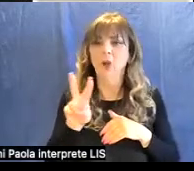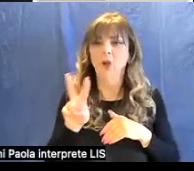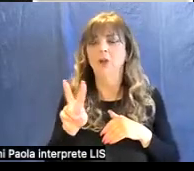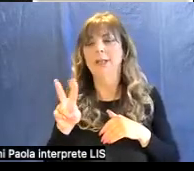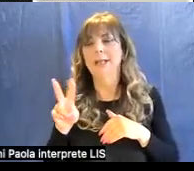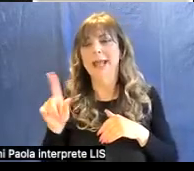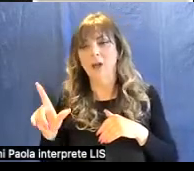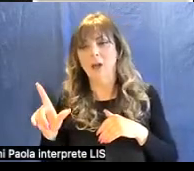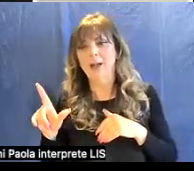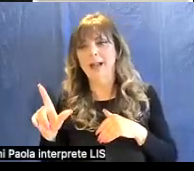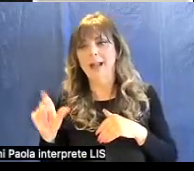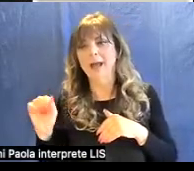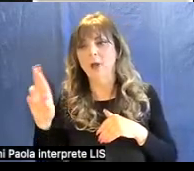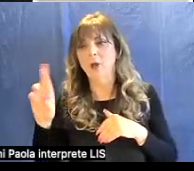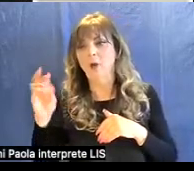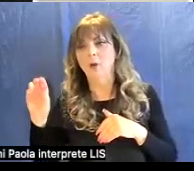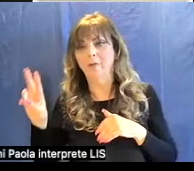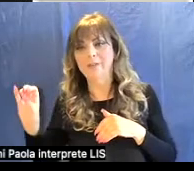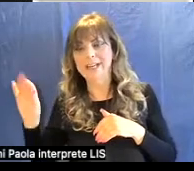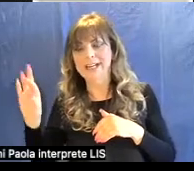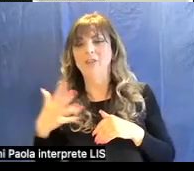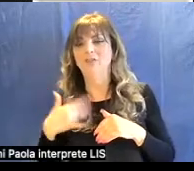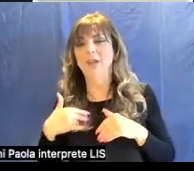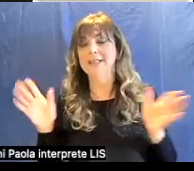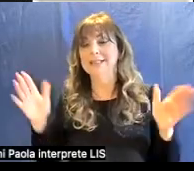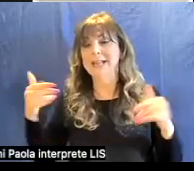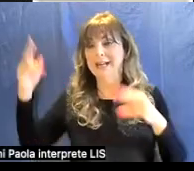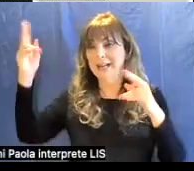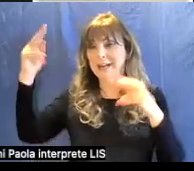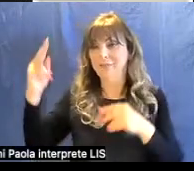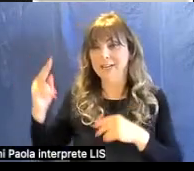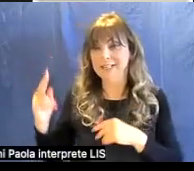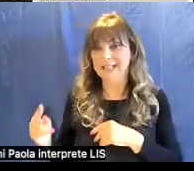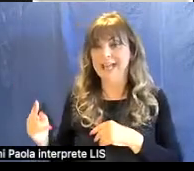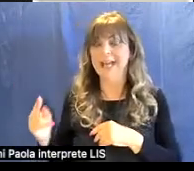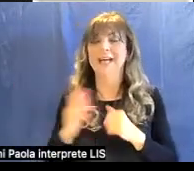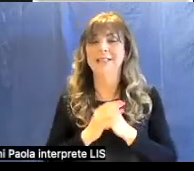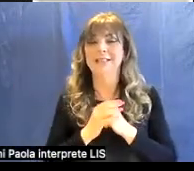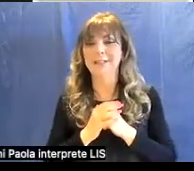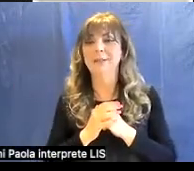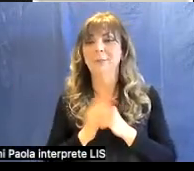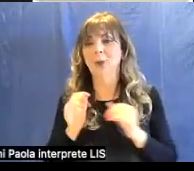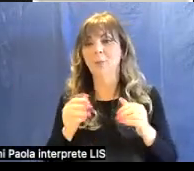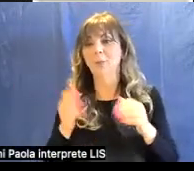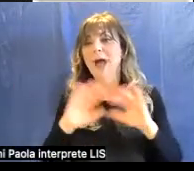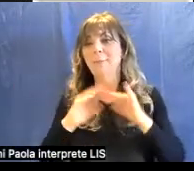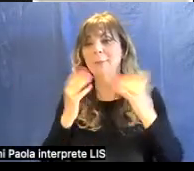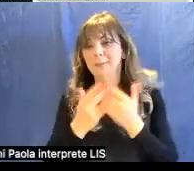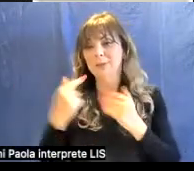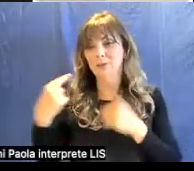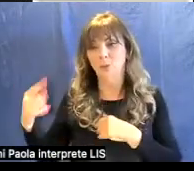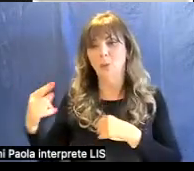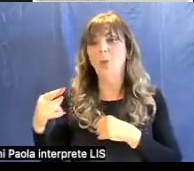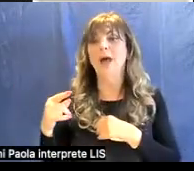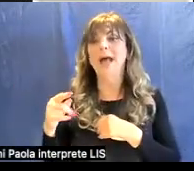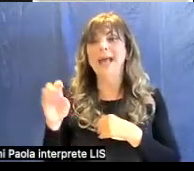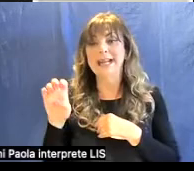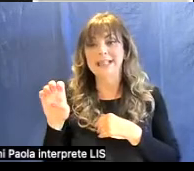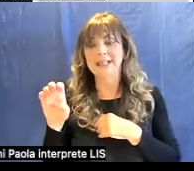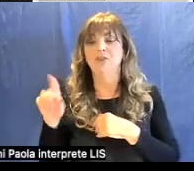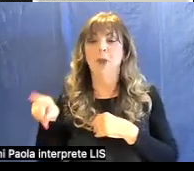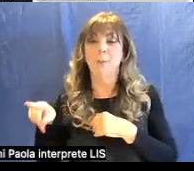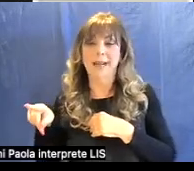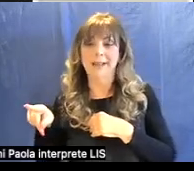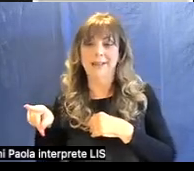comprende le sale affrescate dell'appartamento dell'Elettrice Palatina che sono state oggetto di un